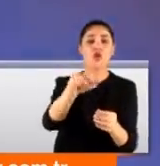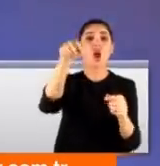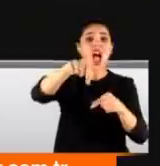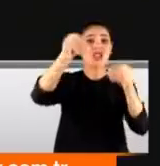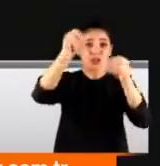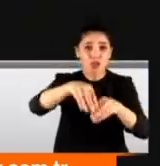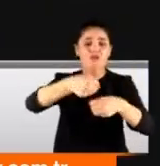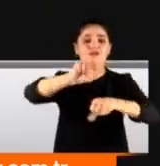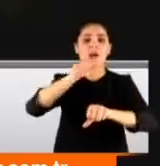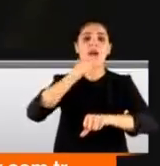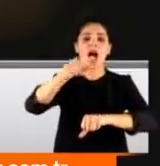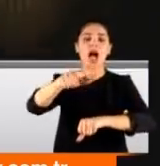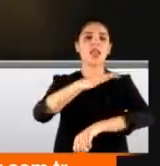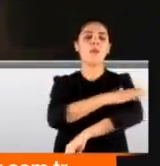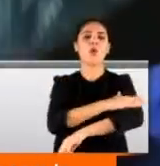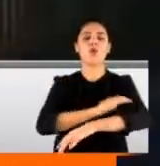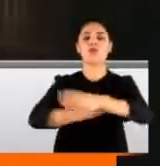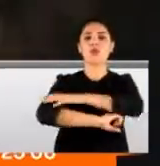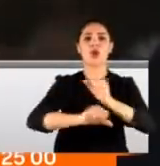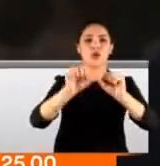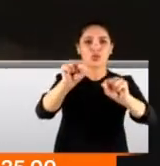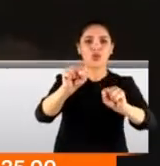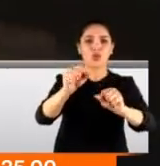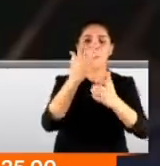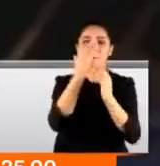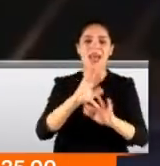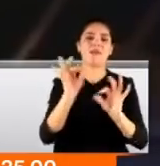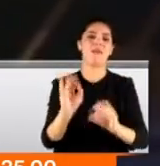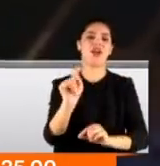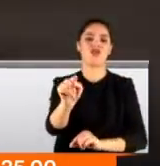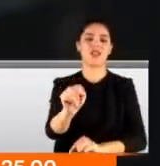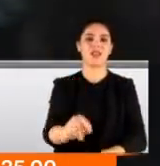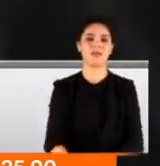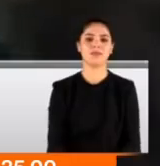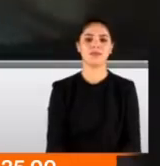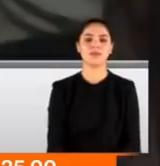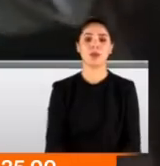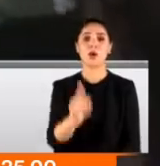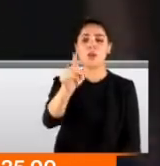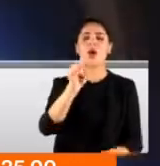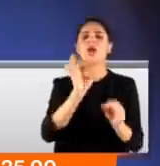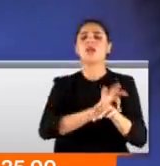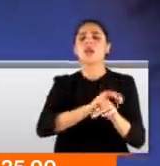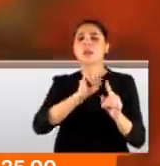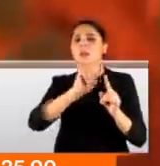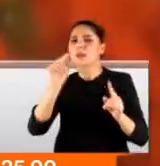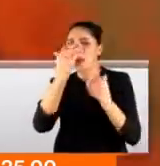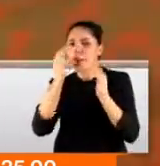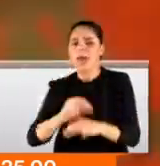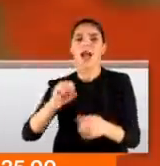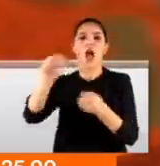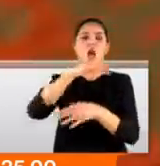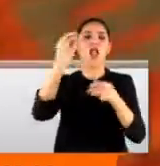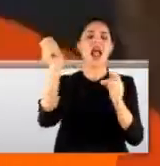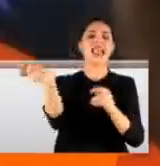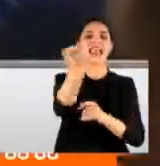düşebilirdi. Adam çocuğun kollarından tutup beklemeye başladı. Gergin bekleyiş dakikalar sürdü. Olay yerine